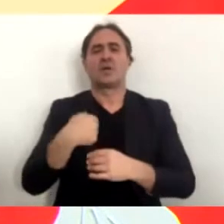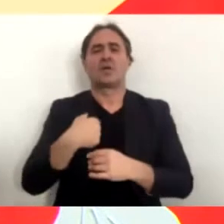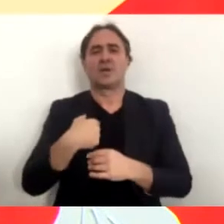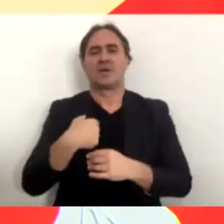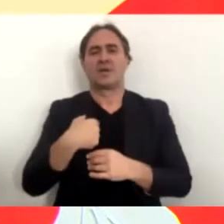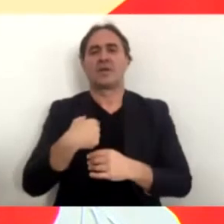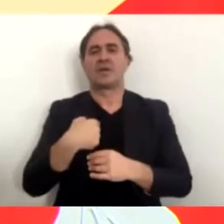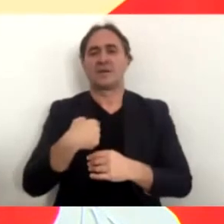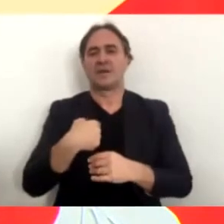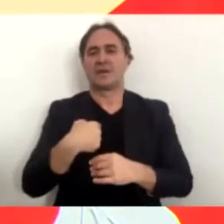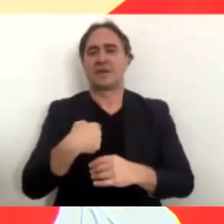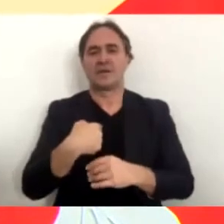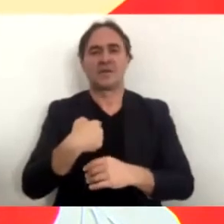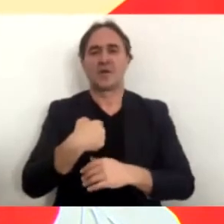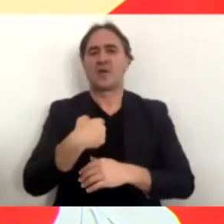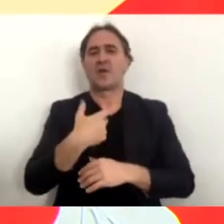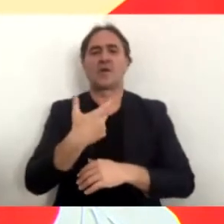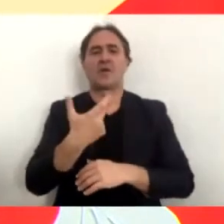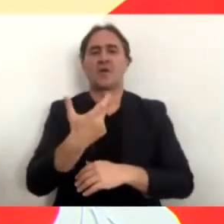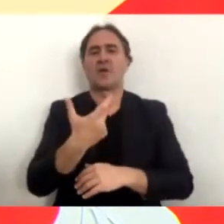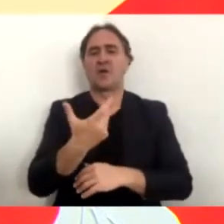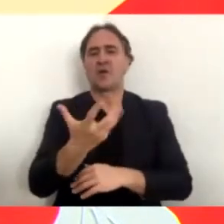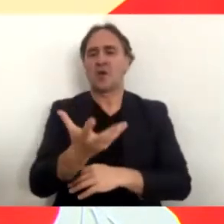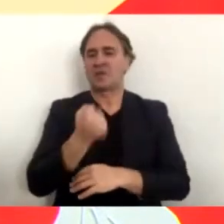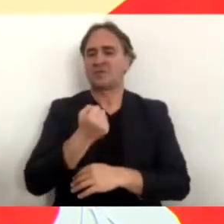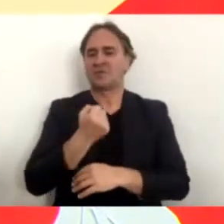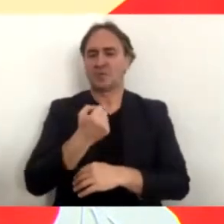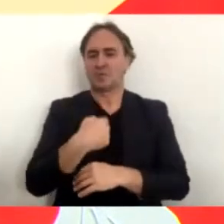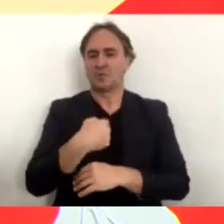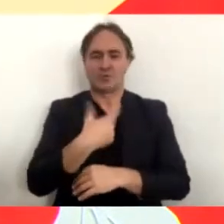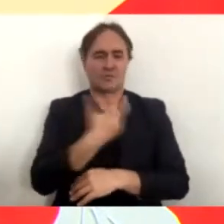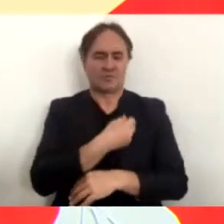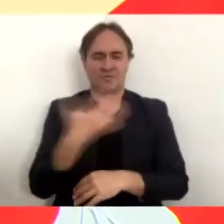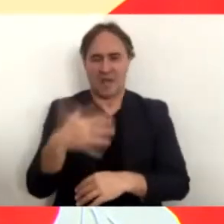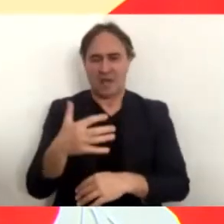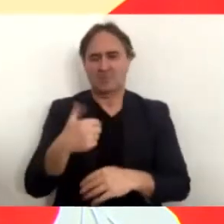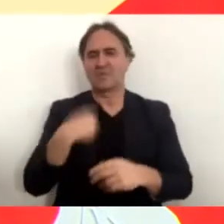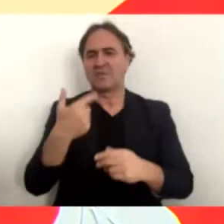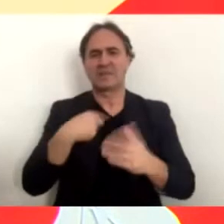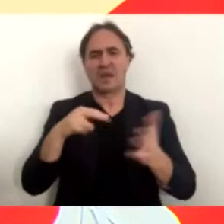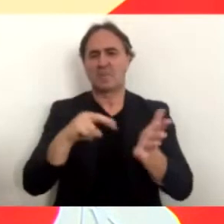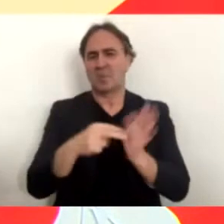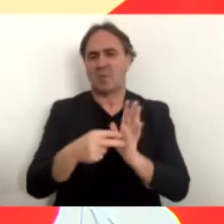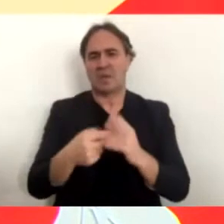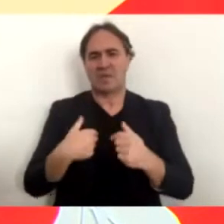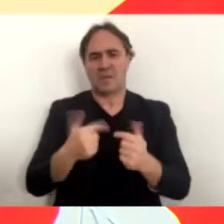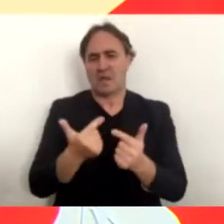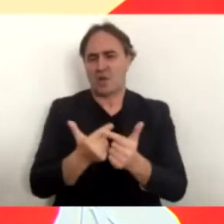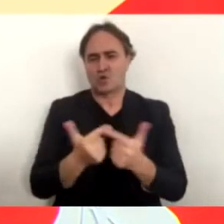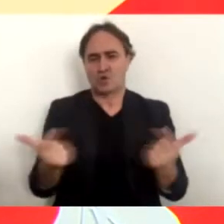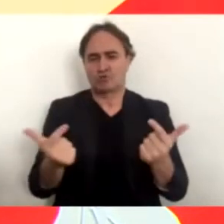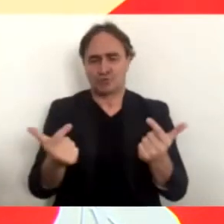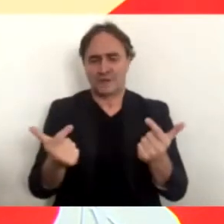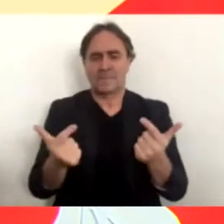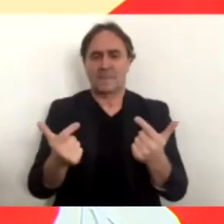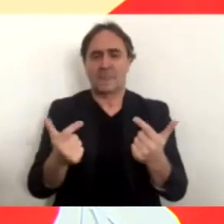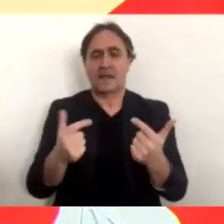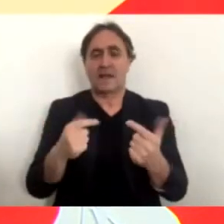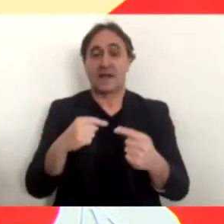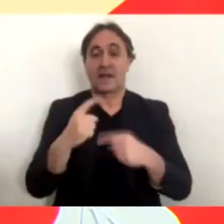il minimo problema e conferisce ulteriore protezione proprio perché